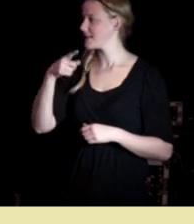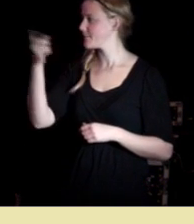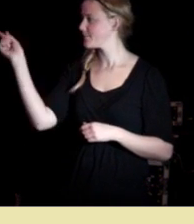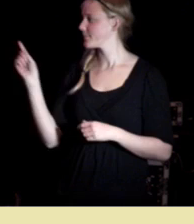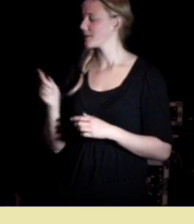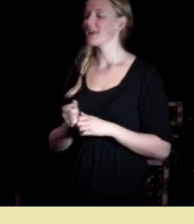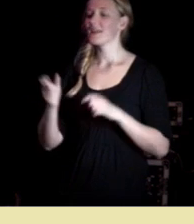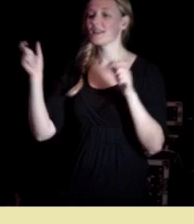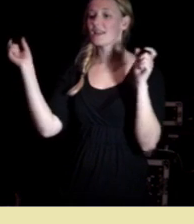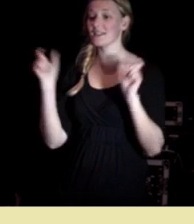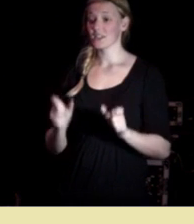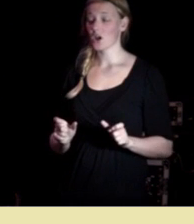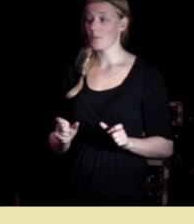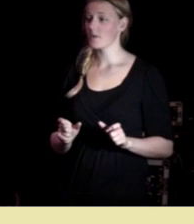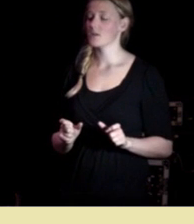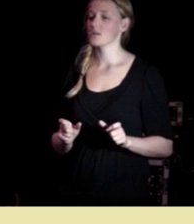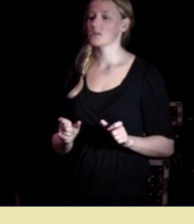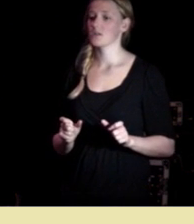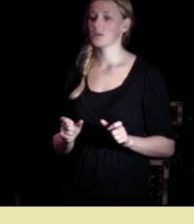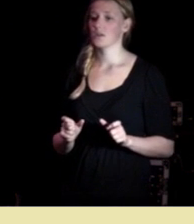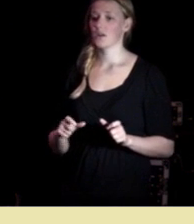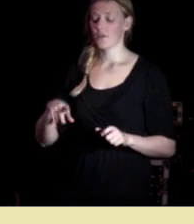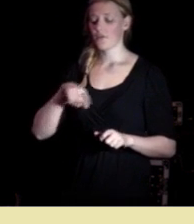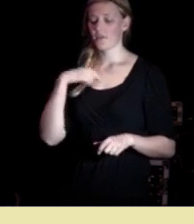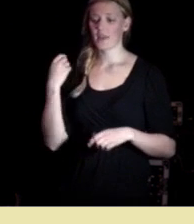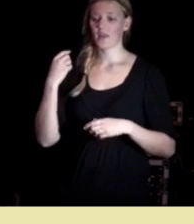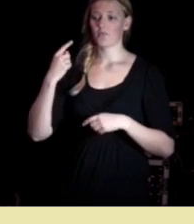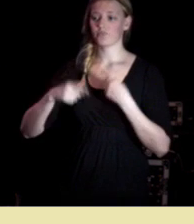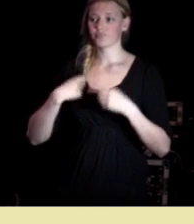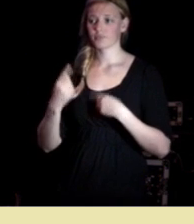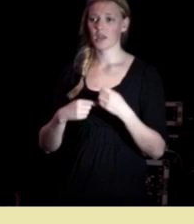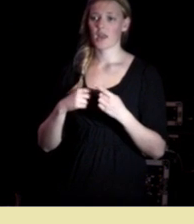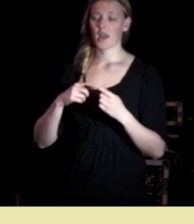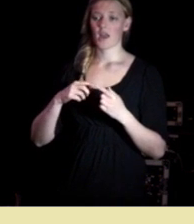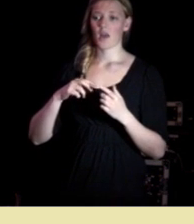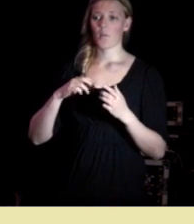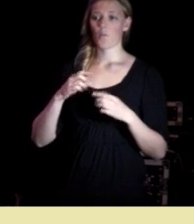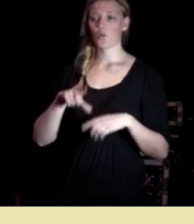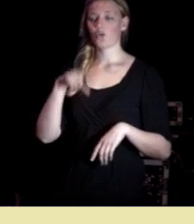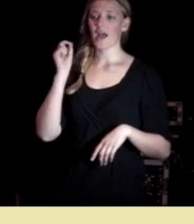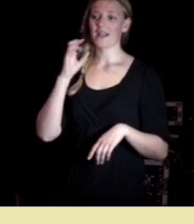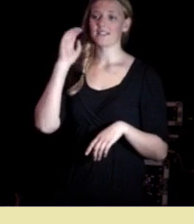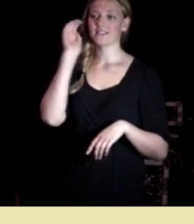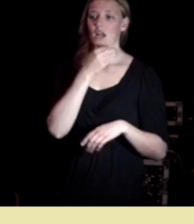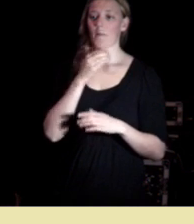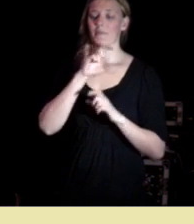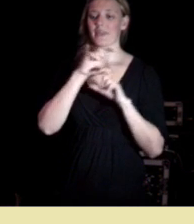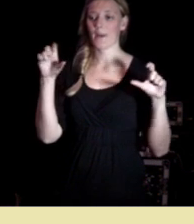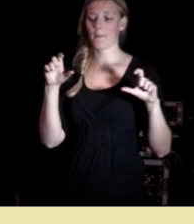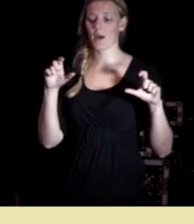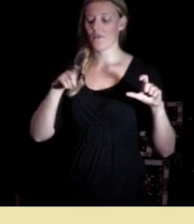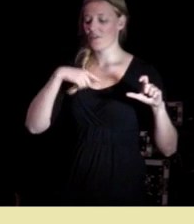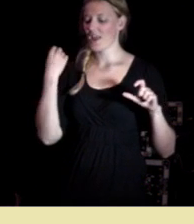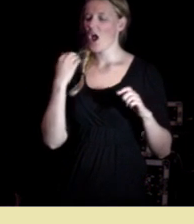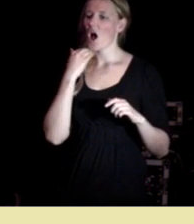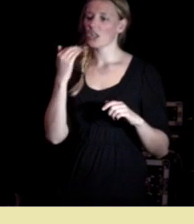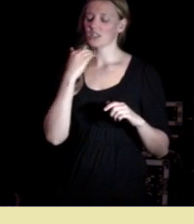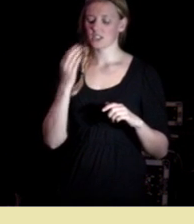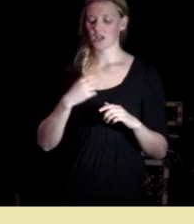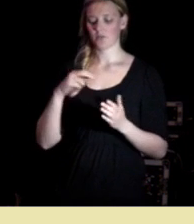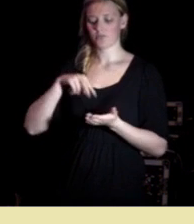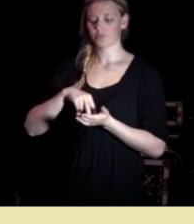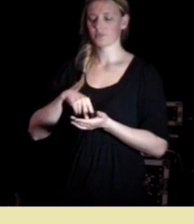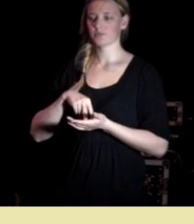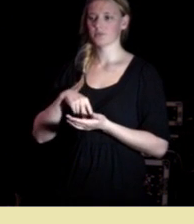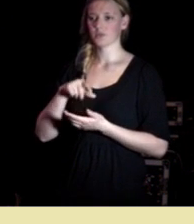i den forstand vi produserer en slags moderne skammetematikk nettopp i at vi hele tiden skal stille oss